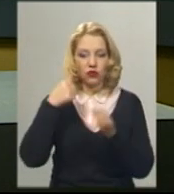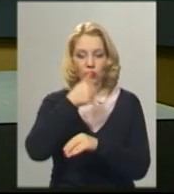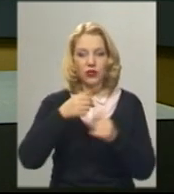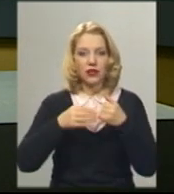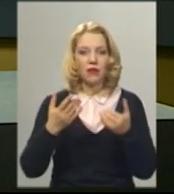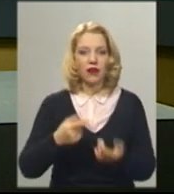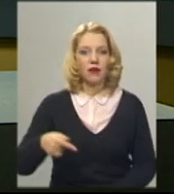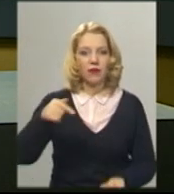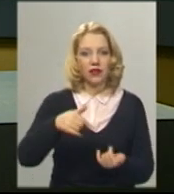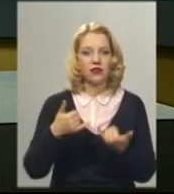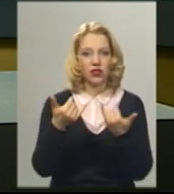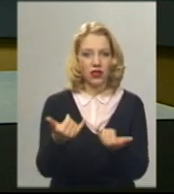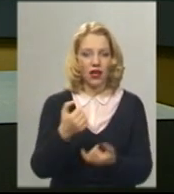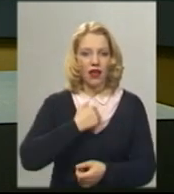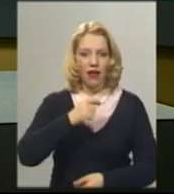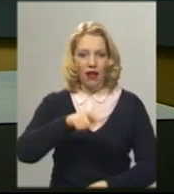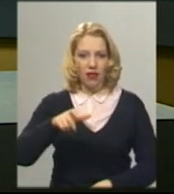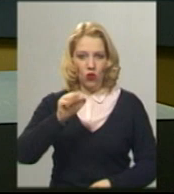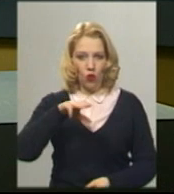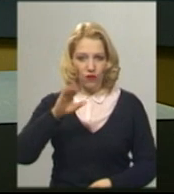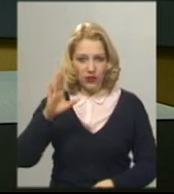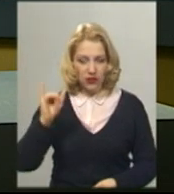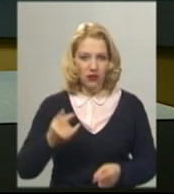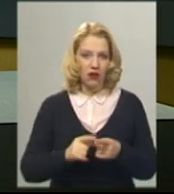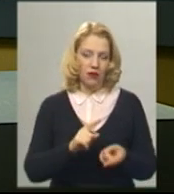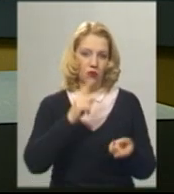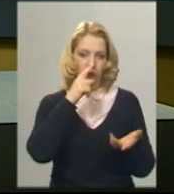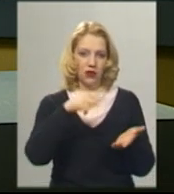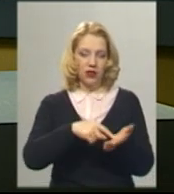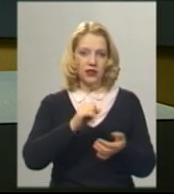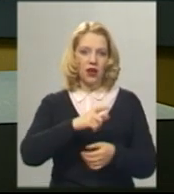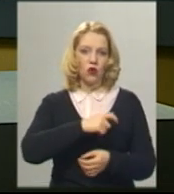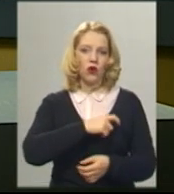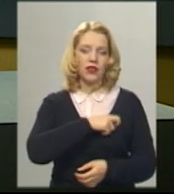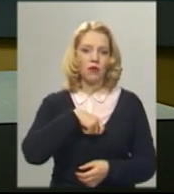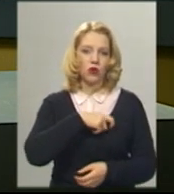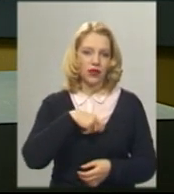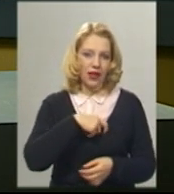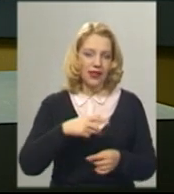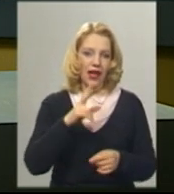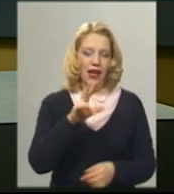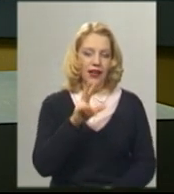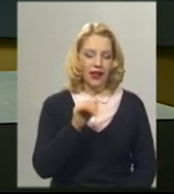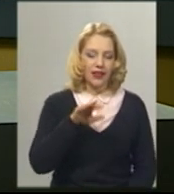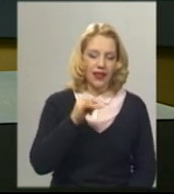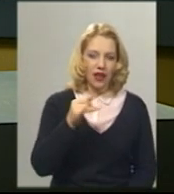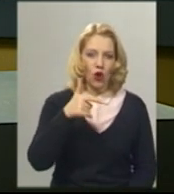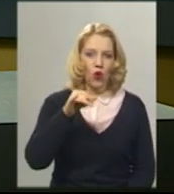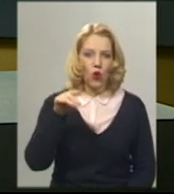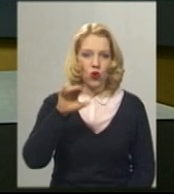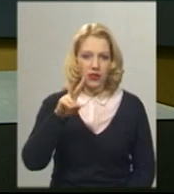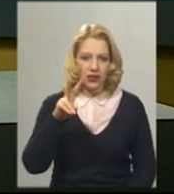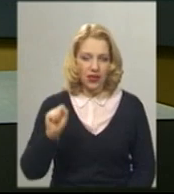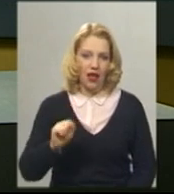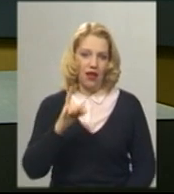призначалась АТОвцям, опинилася у власності посадовців та депутатів Китайгородської сільської ради. У ситуації із землею для АТОвців